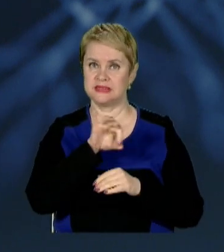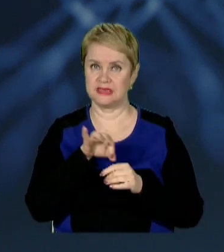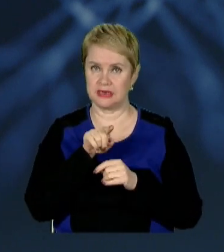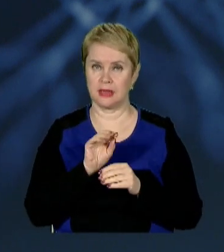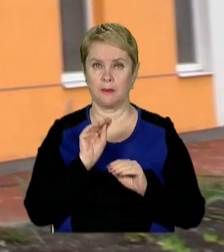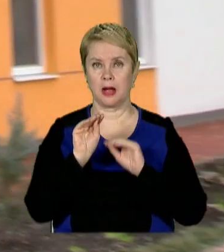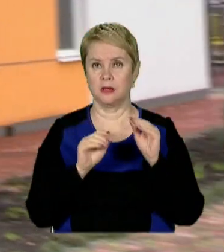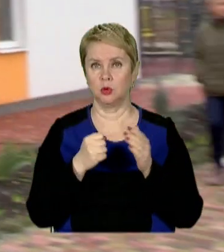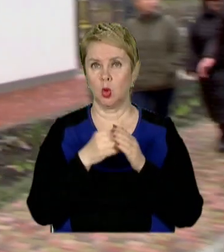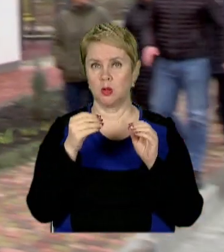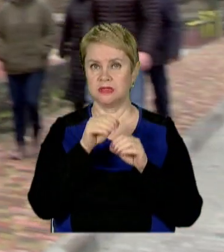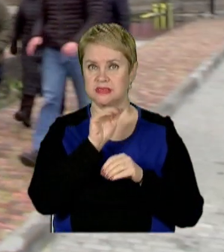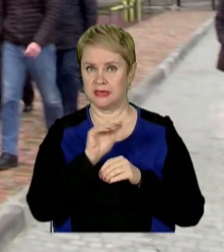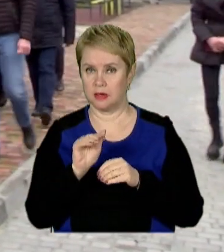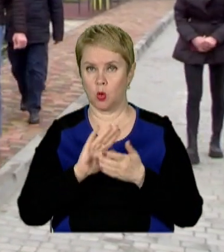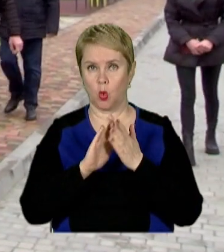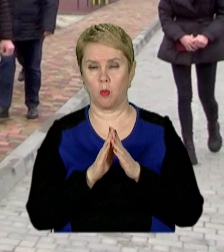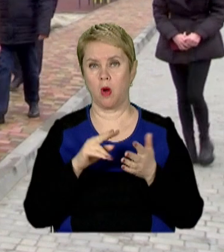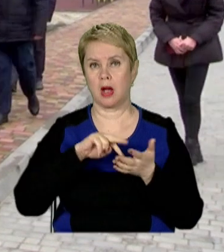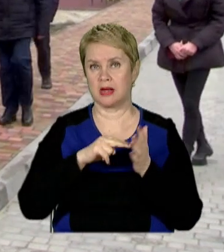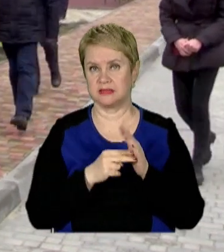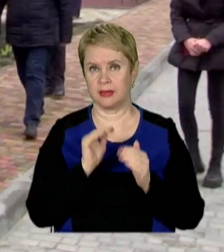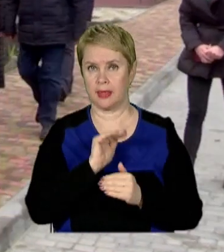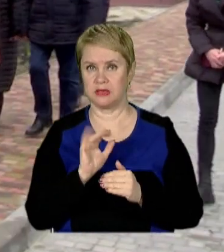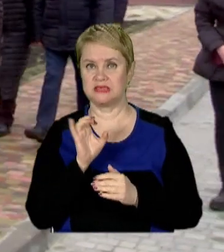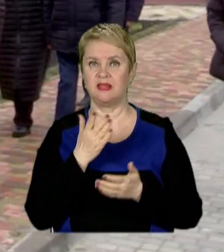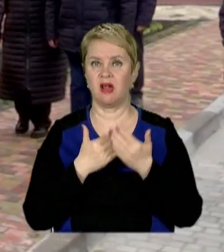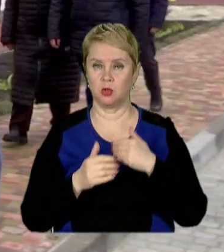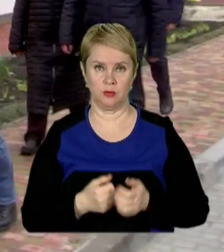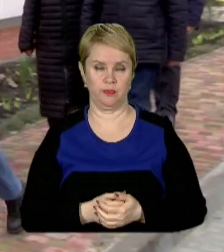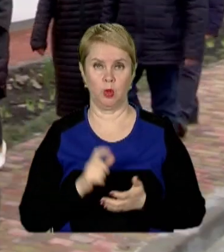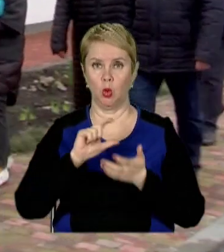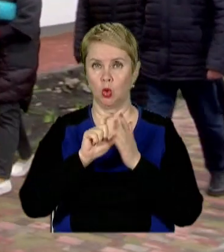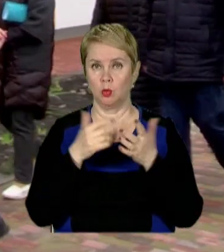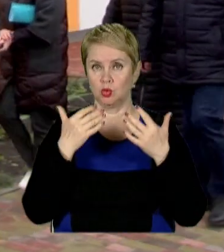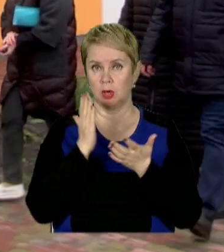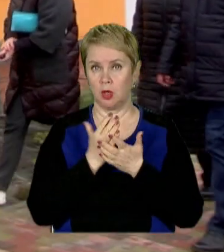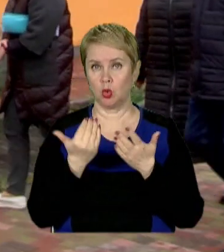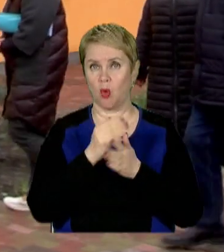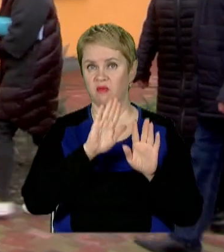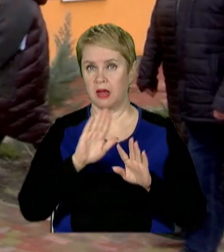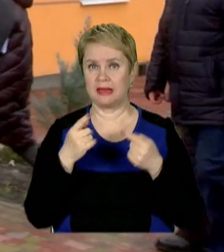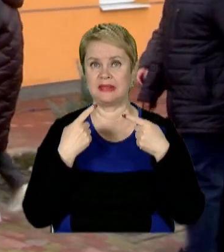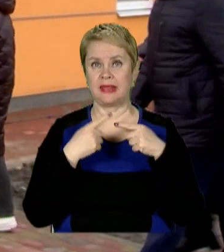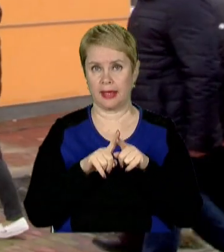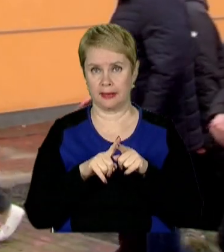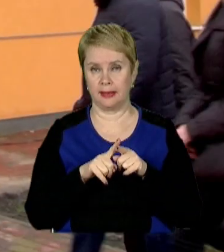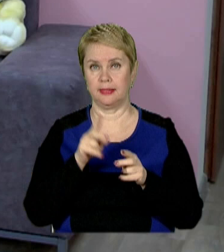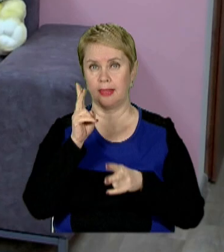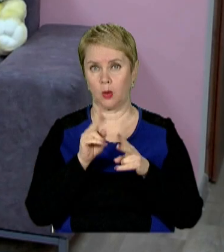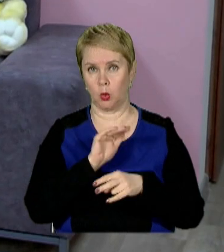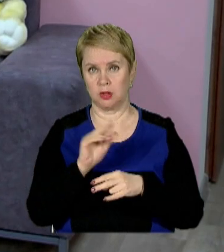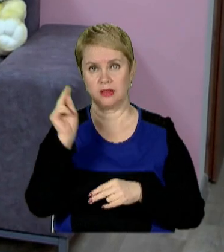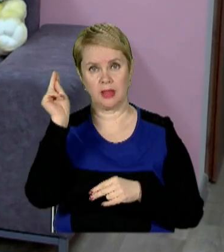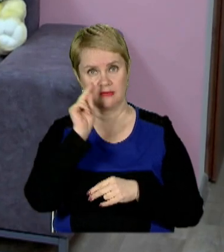Там розмістять до 10 дітей. Умови розраховані і на малечу з інвалідністю. У кімнатах вже є нові меблі та техніка. На кухні